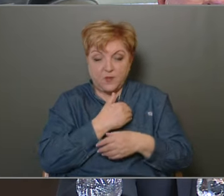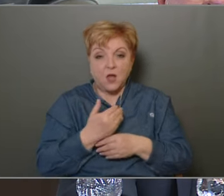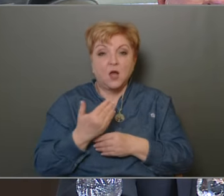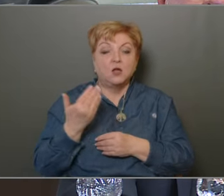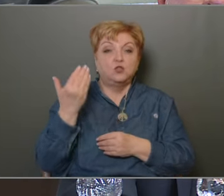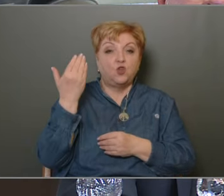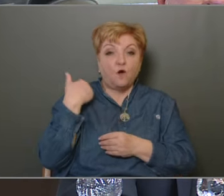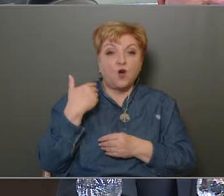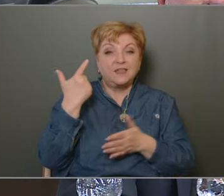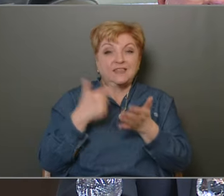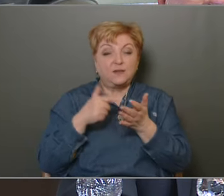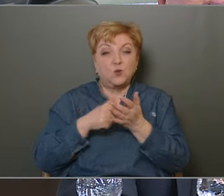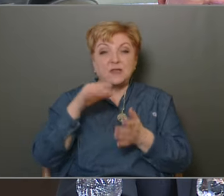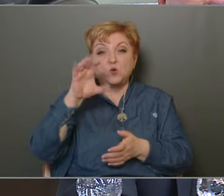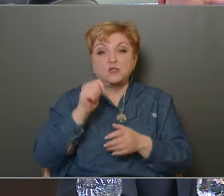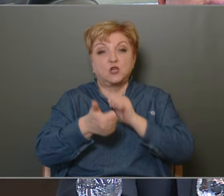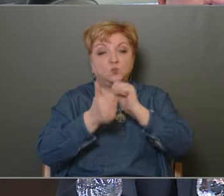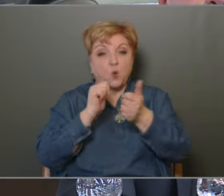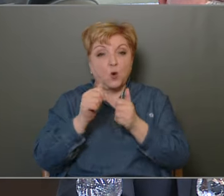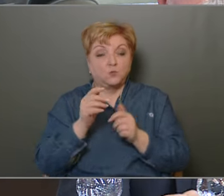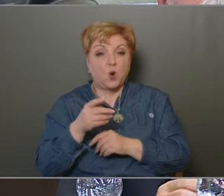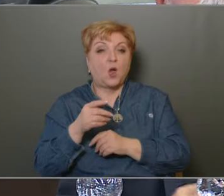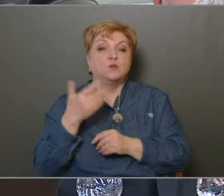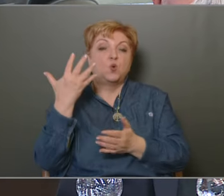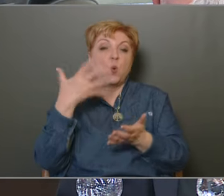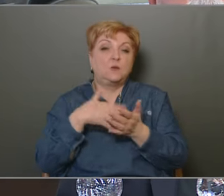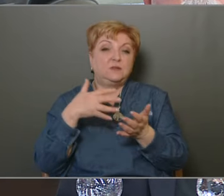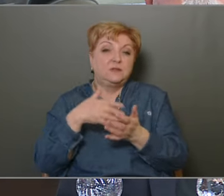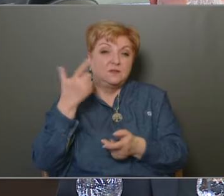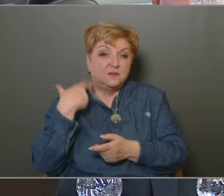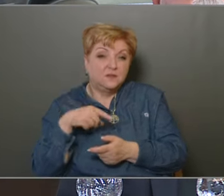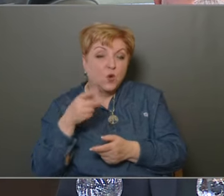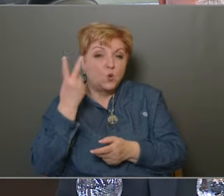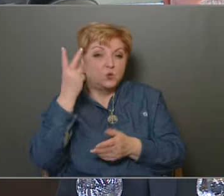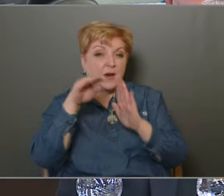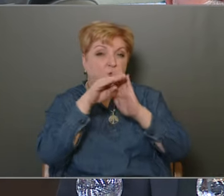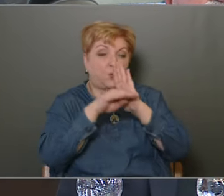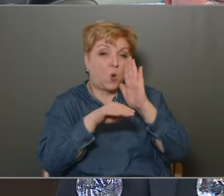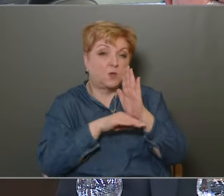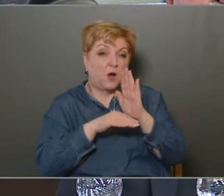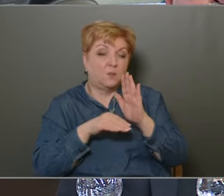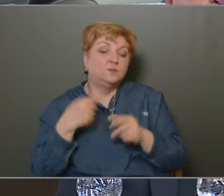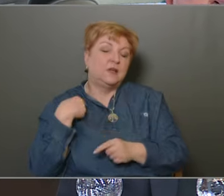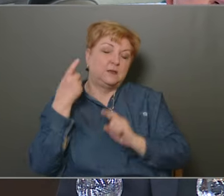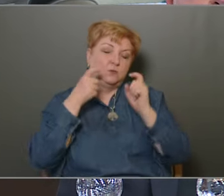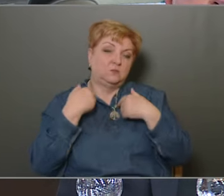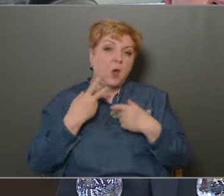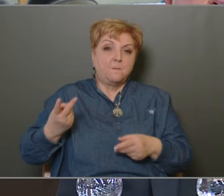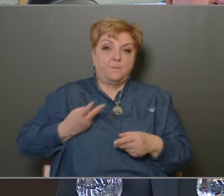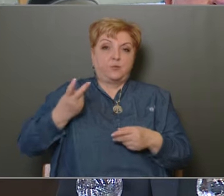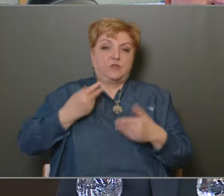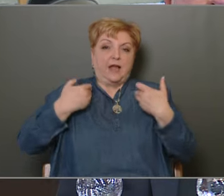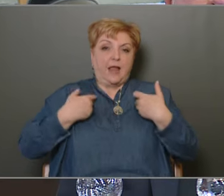sportprogramot és 5300 kulturális programot szerveztünk, és még sorolhatnám. Én úgy gondolom, hogy büszkék